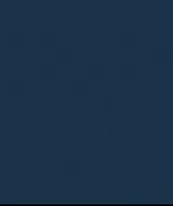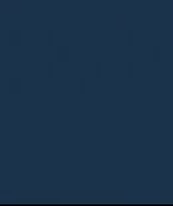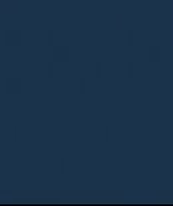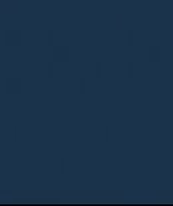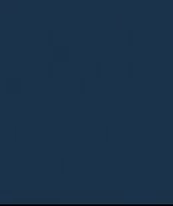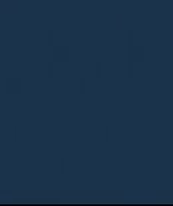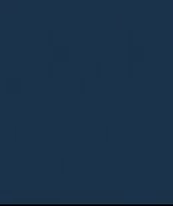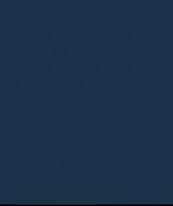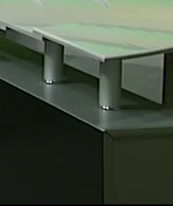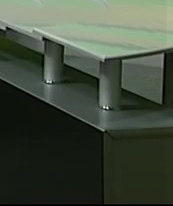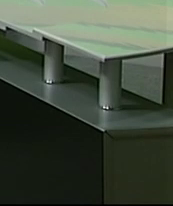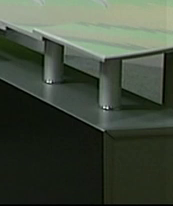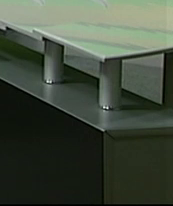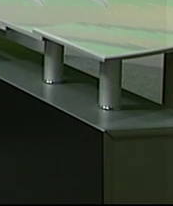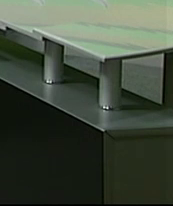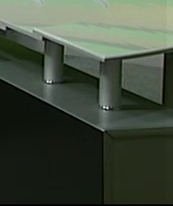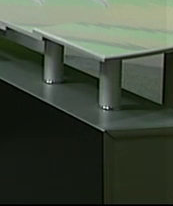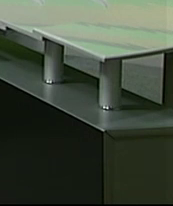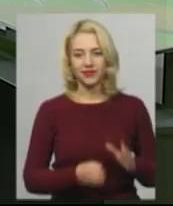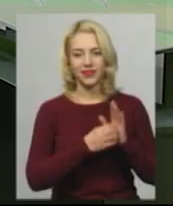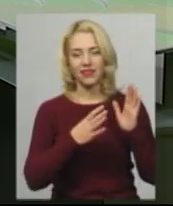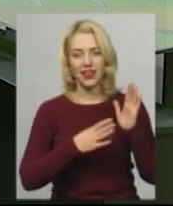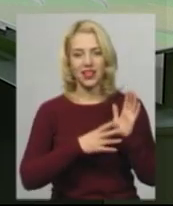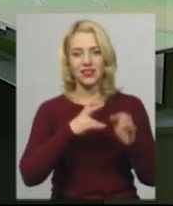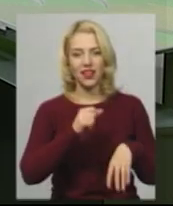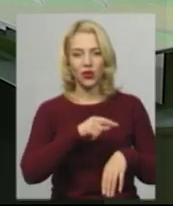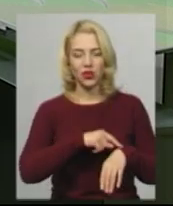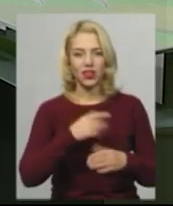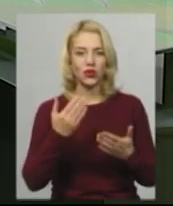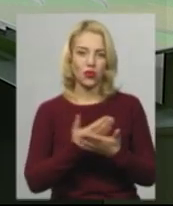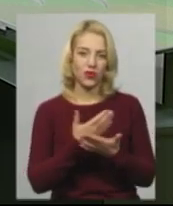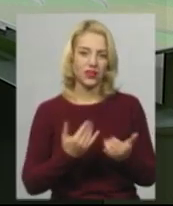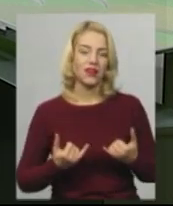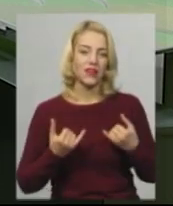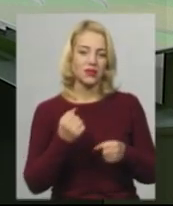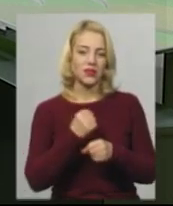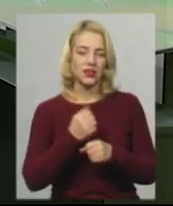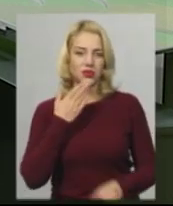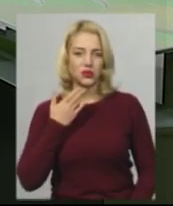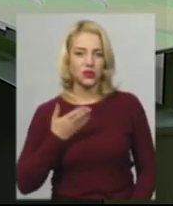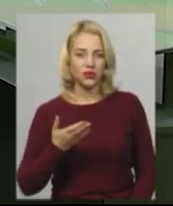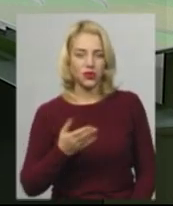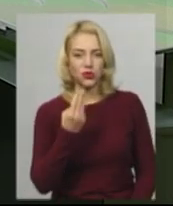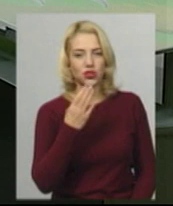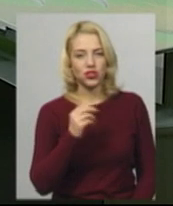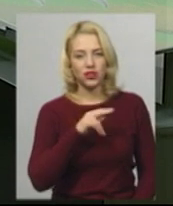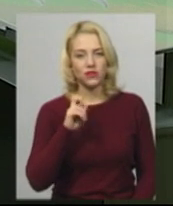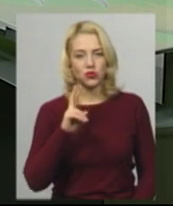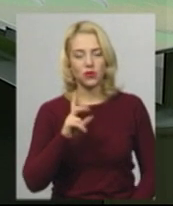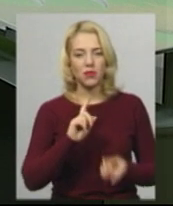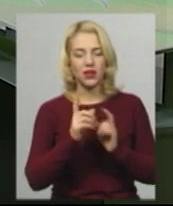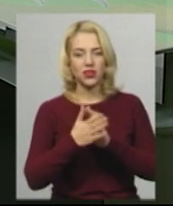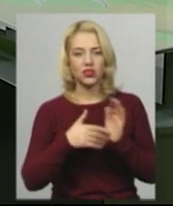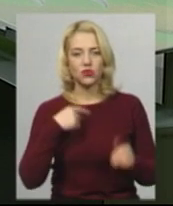Музика 19 на годиннику в ефірі новини. У студії для вас працює ведуча Катерина Шевчук. На жесту умову